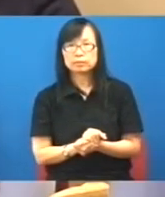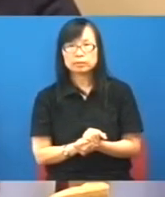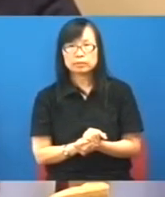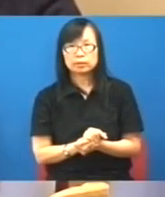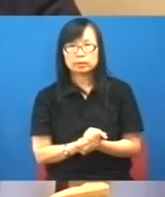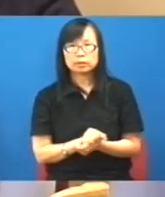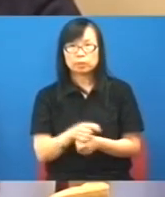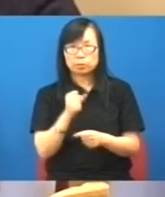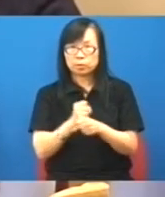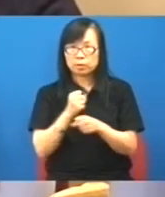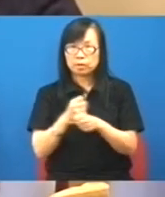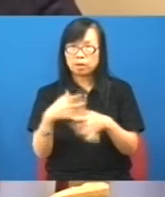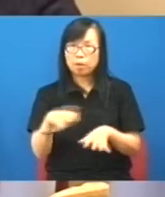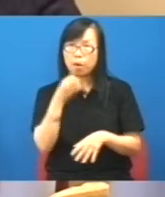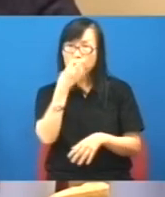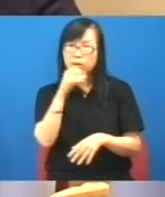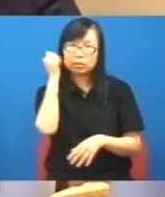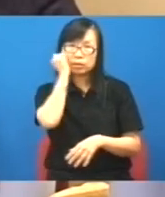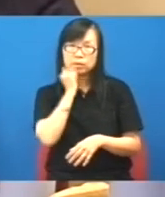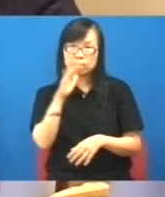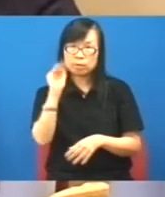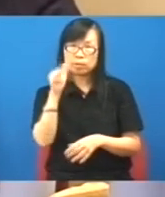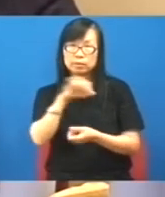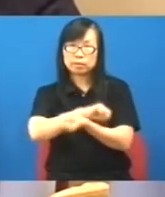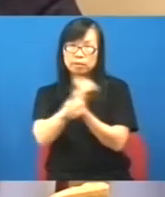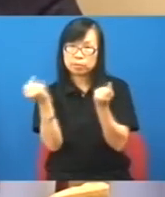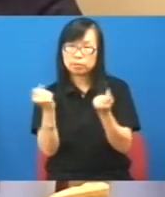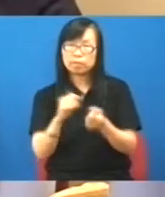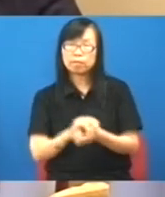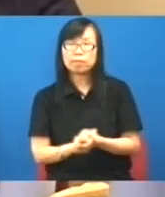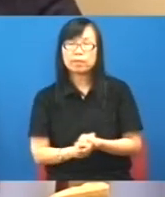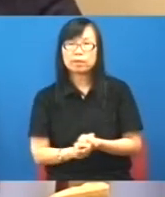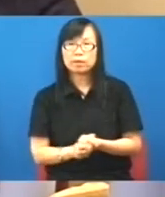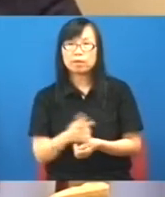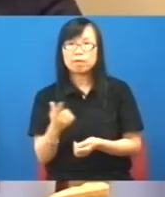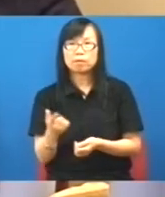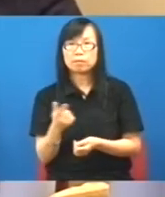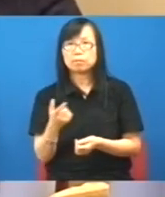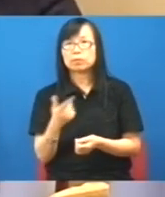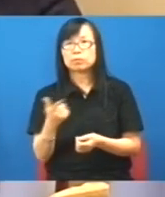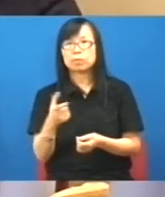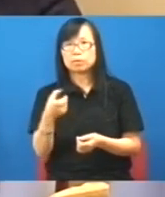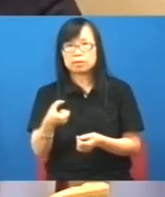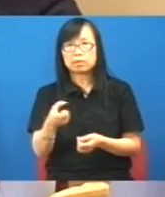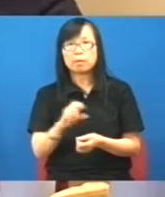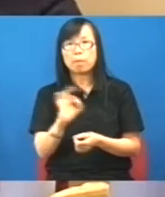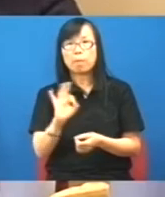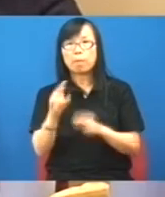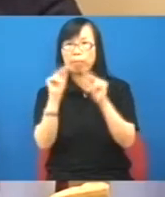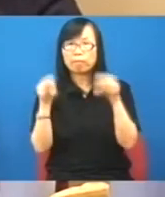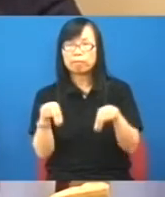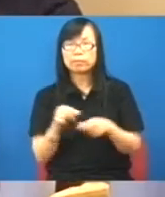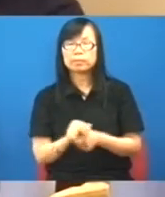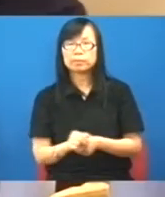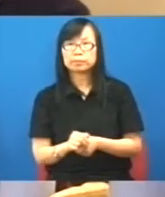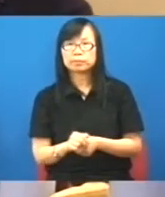履行之後香港的老年人就解決了問題當然多錢這個就沒有移民始終有人會接錢